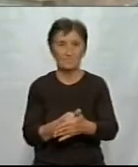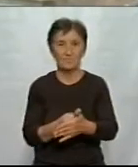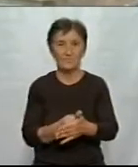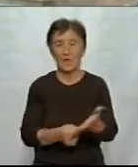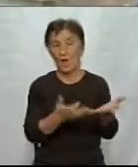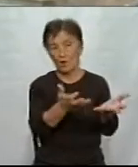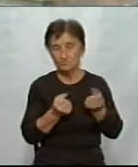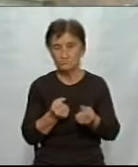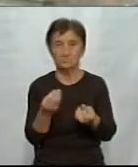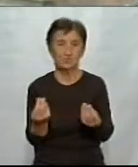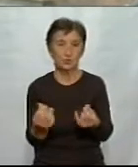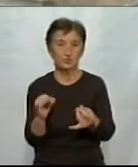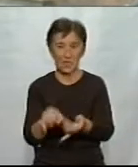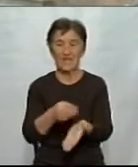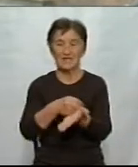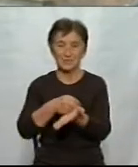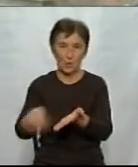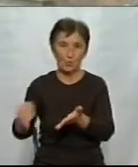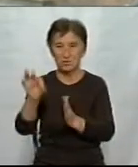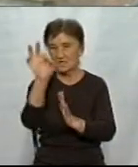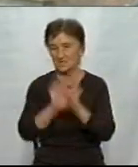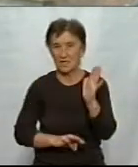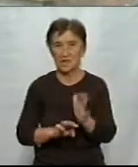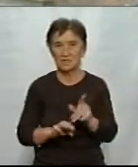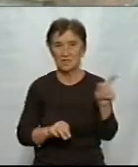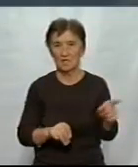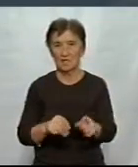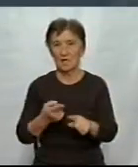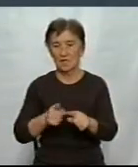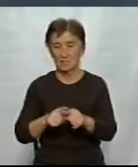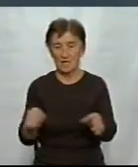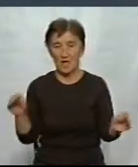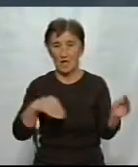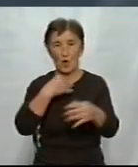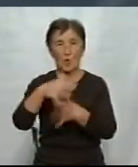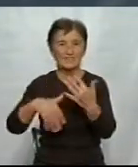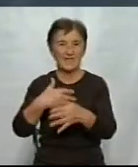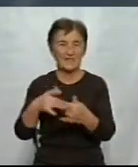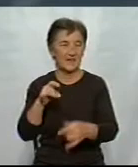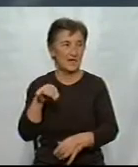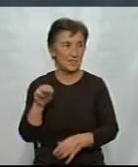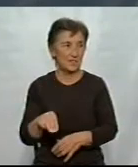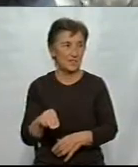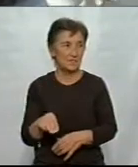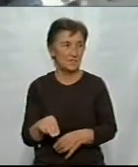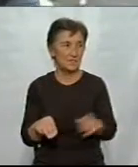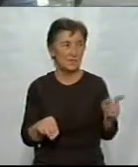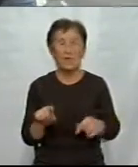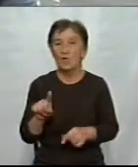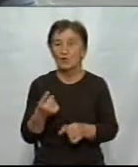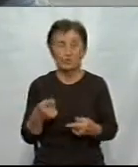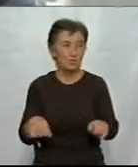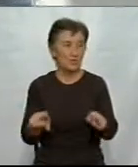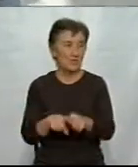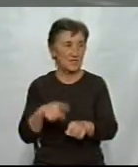отримали кошти і закупили одразу кисневий концентратор. Співавторка проєкту Анна Макада пояснює, чому вирішили